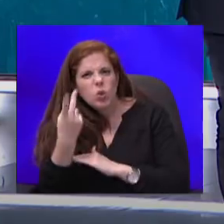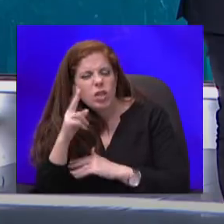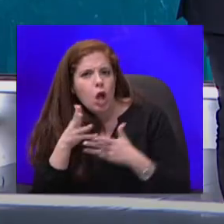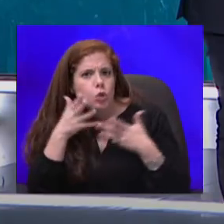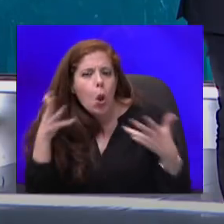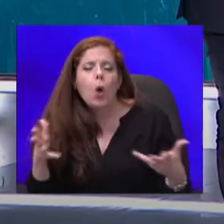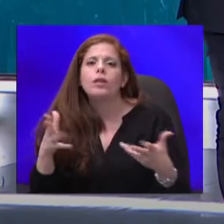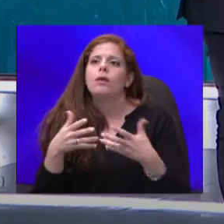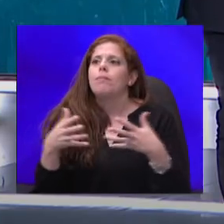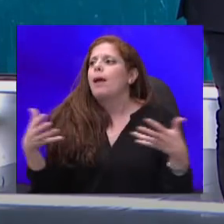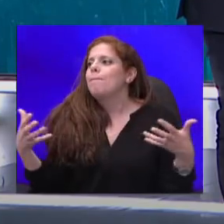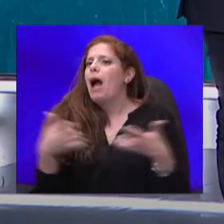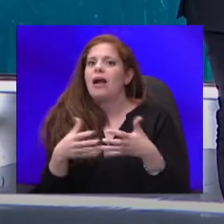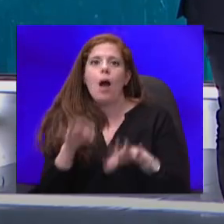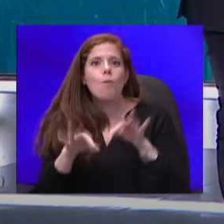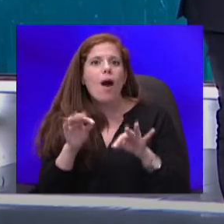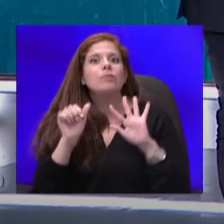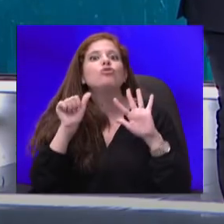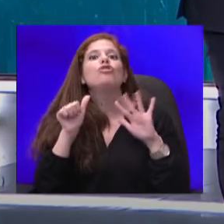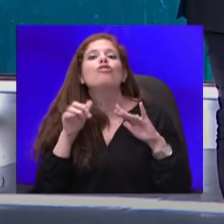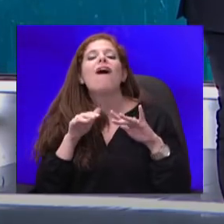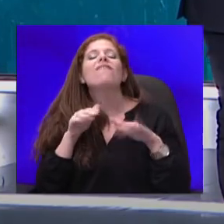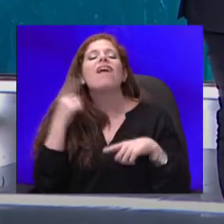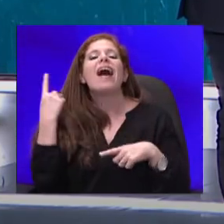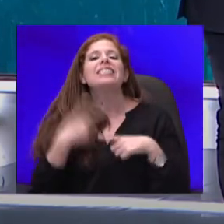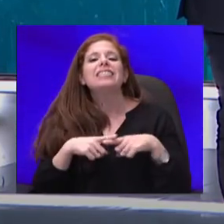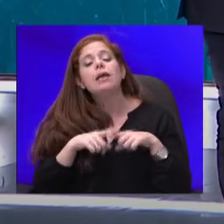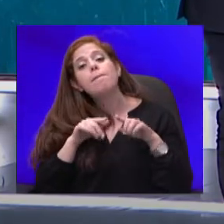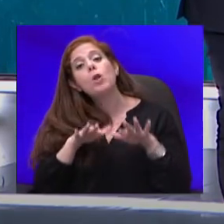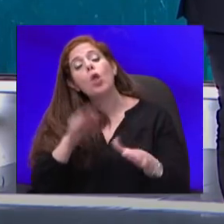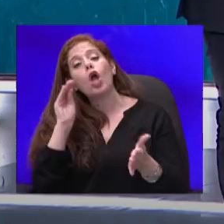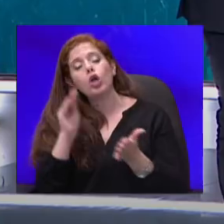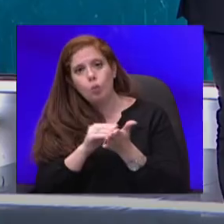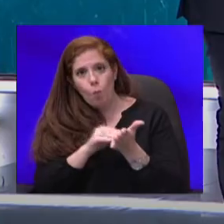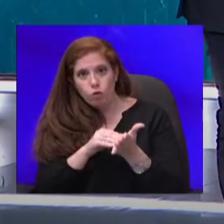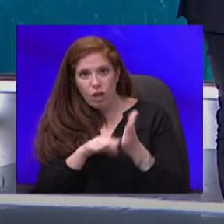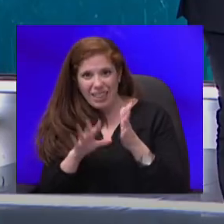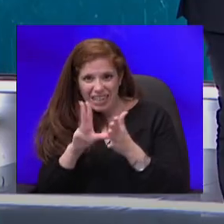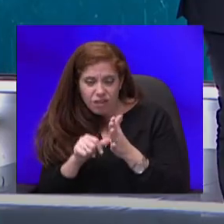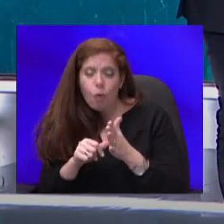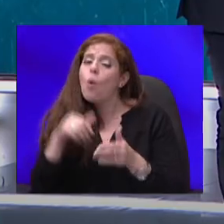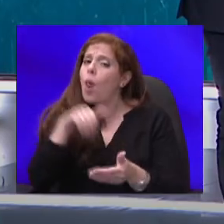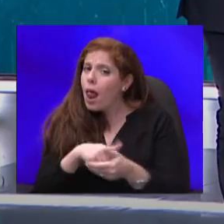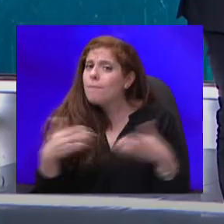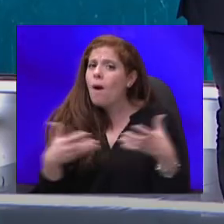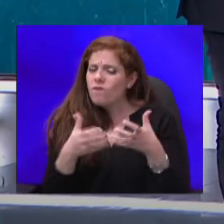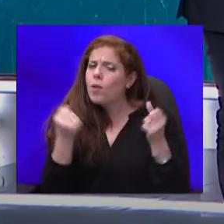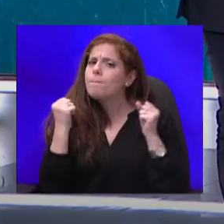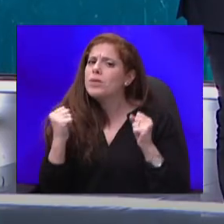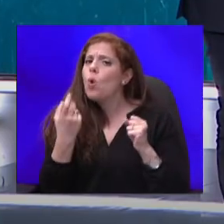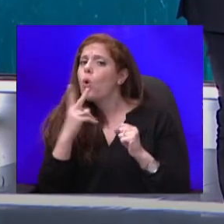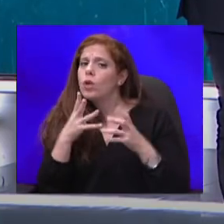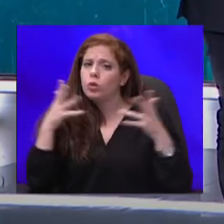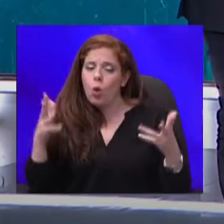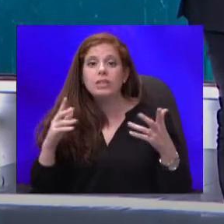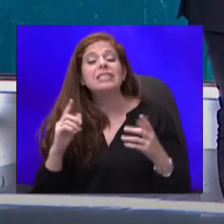שישה וחצי מיליון רשומות, שנגנבו, ופריצות אחרות, כולל אגב בחברות ביטוח יותר גדולות, זה אירוע לא נעים, אבל הוא